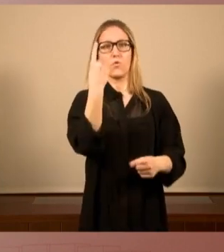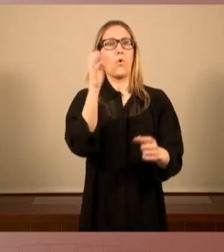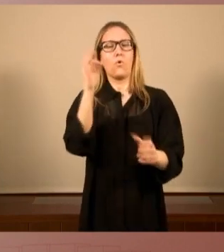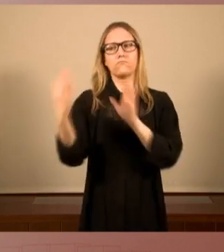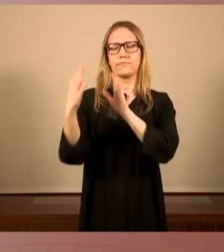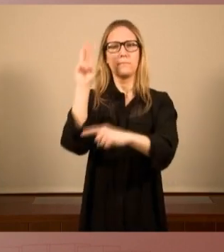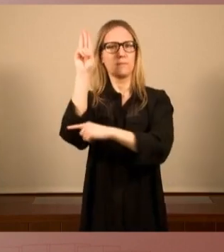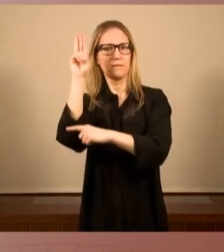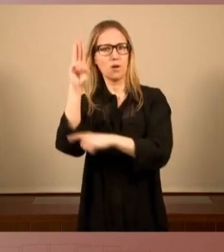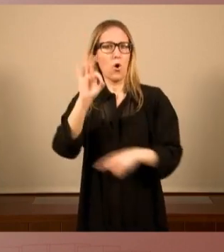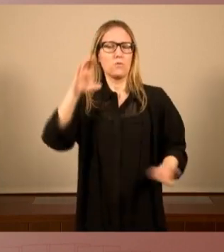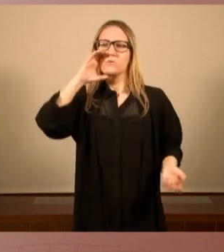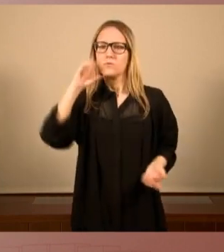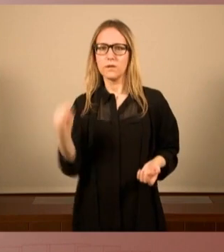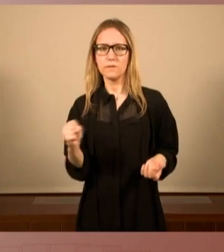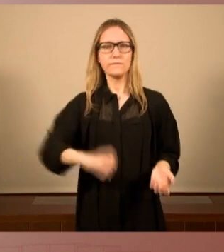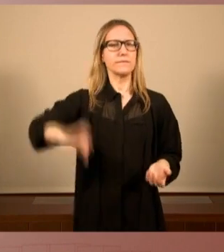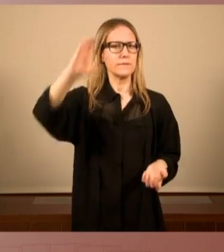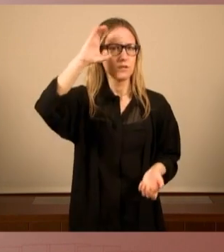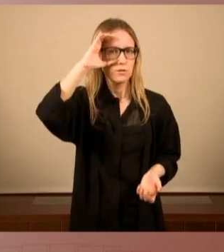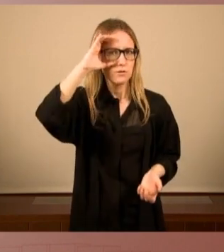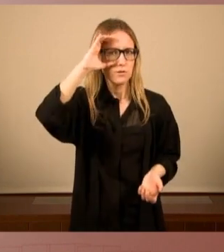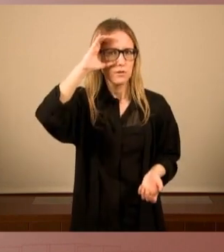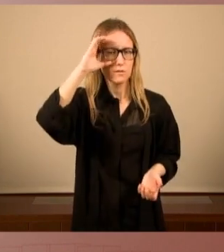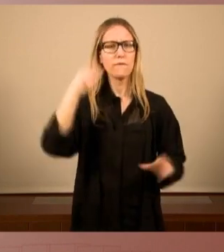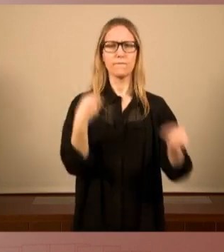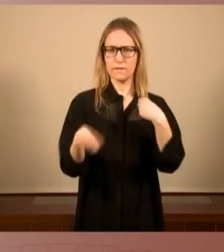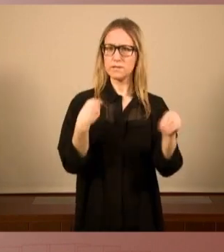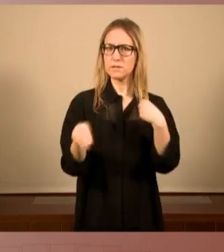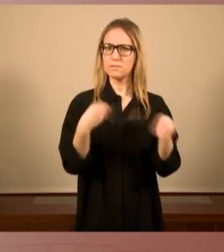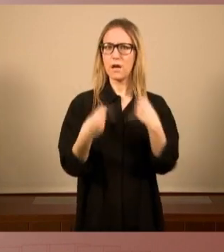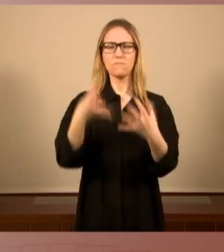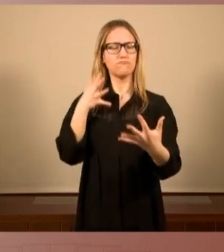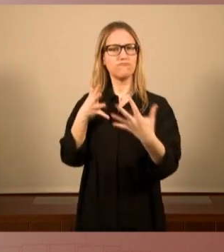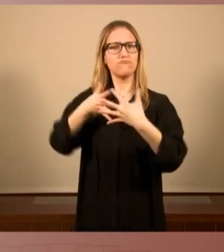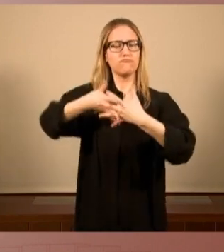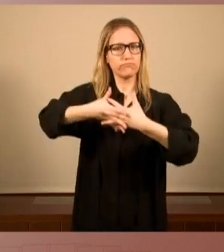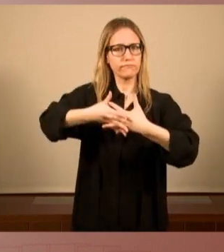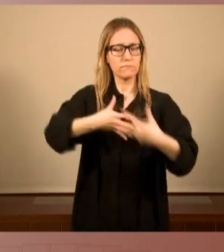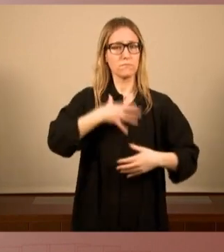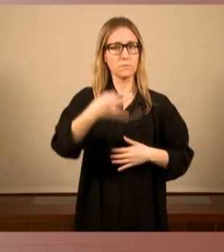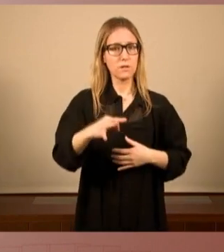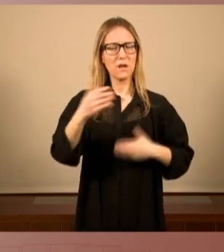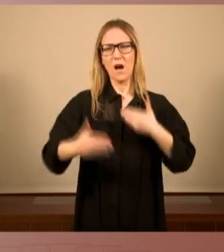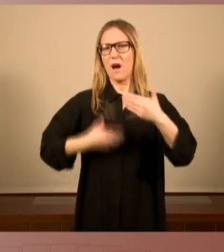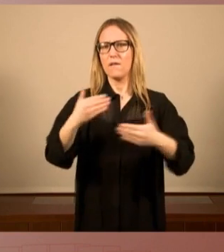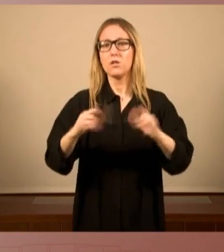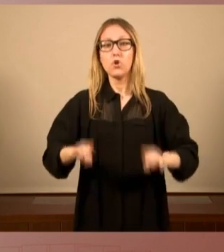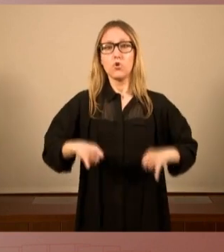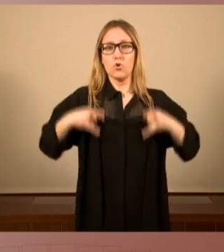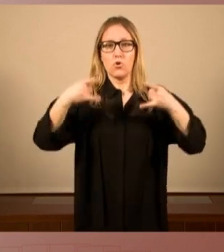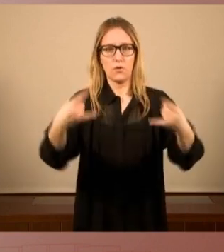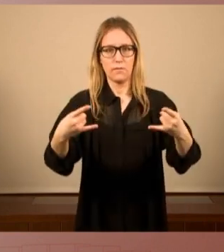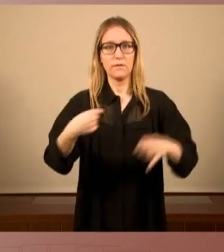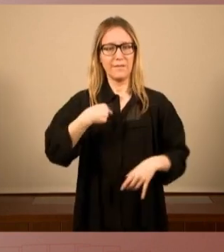en un govern que escolta que és permeable, s'avança doblement. I això és el que nosaltres volem per